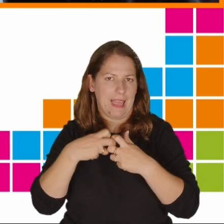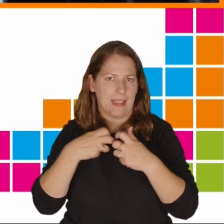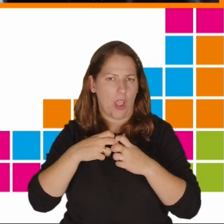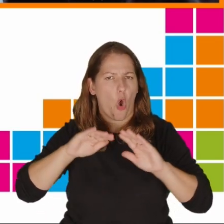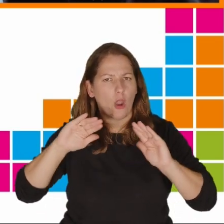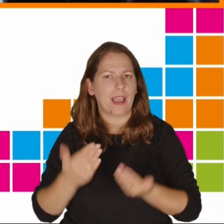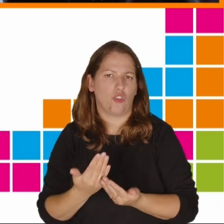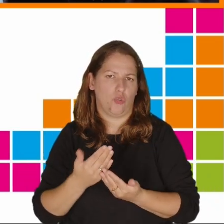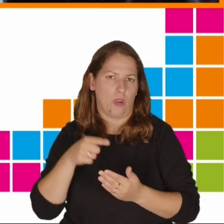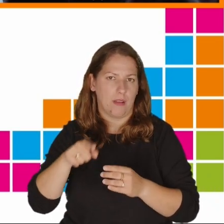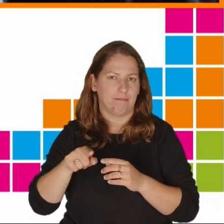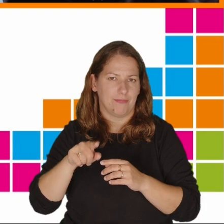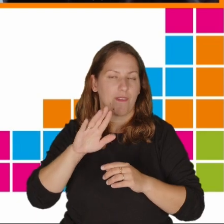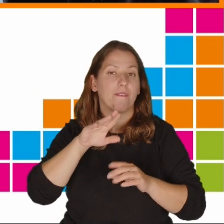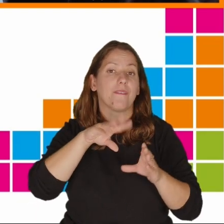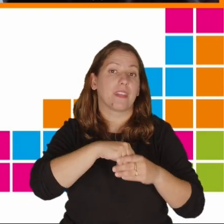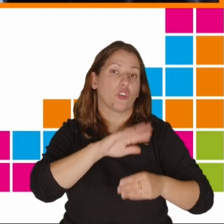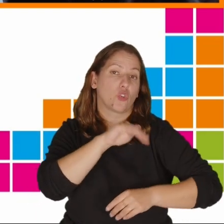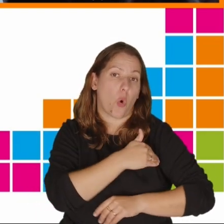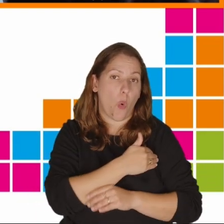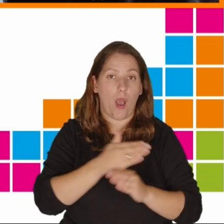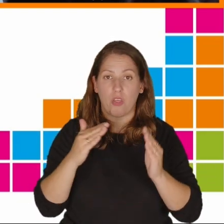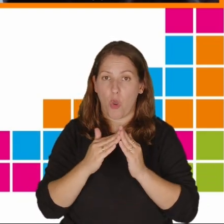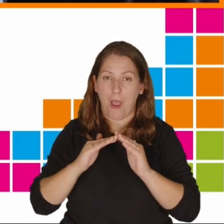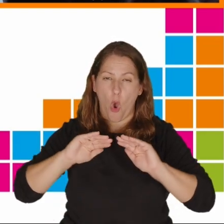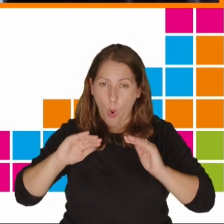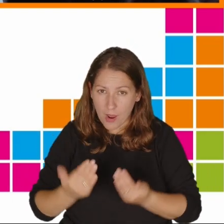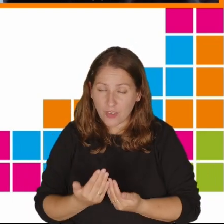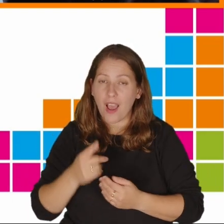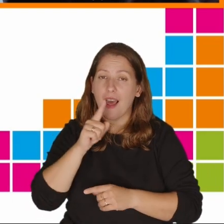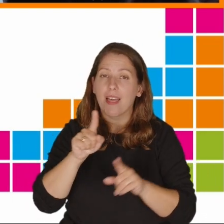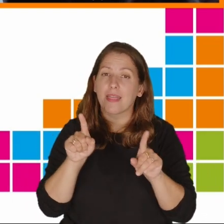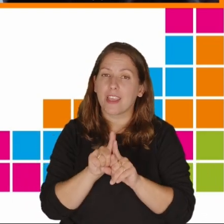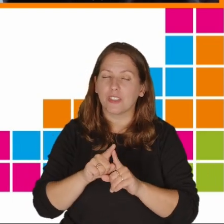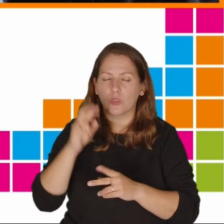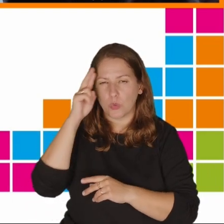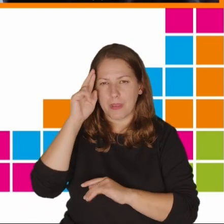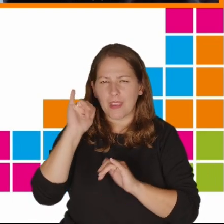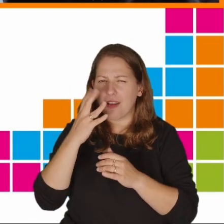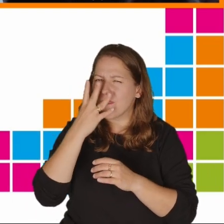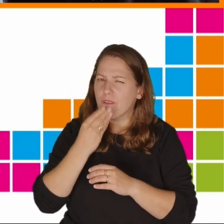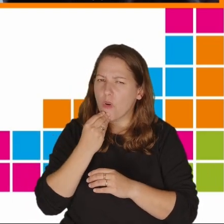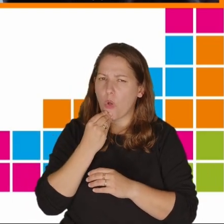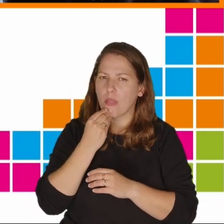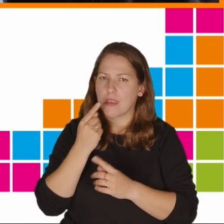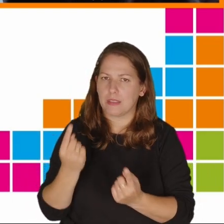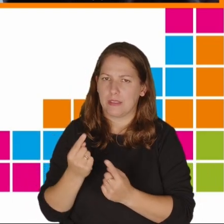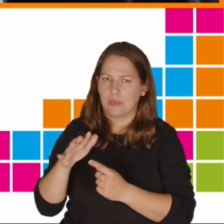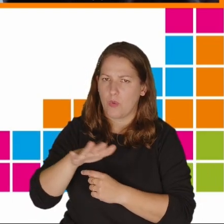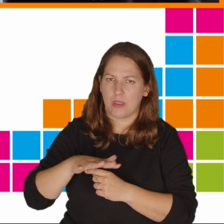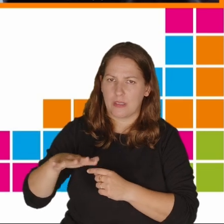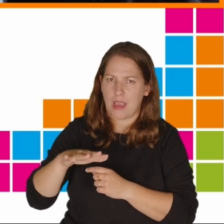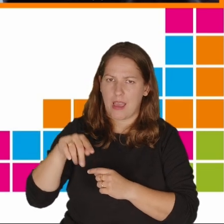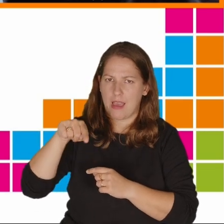ograniczać dostęp do internetu w szkołach, w domach, ale bardzo ważne jest, żeby zrozumieć, jaki jest mechanizm, który